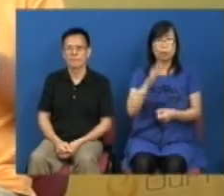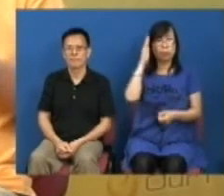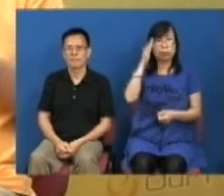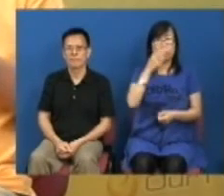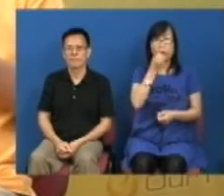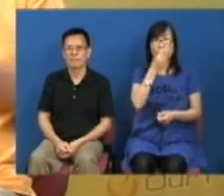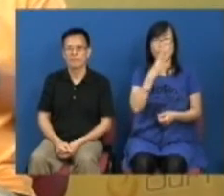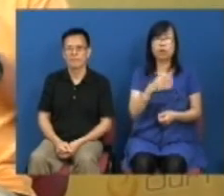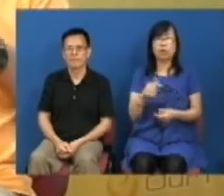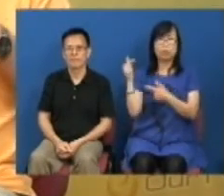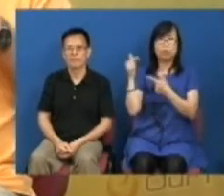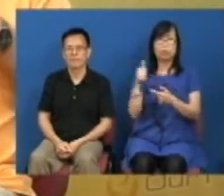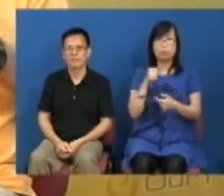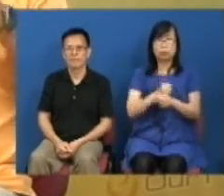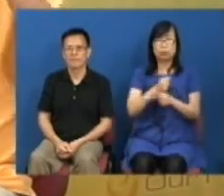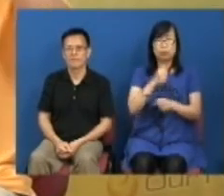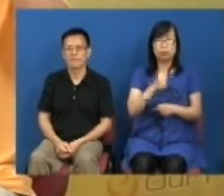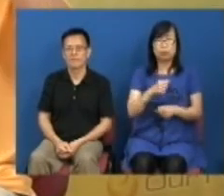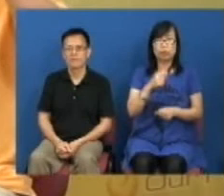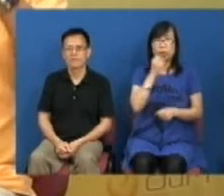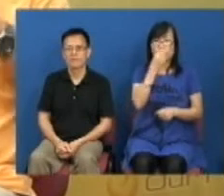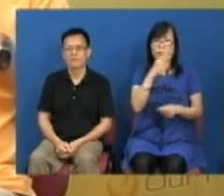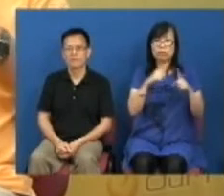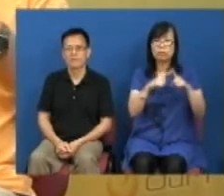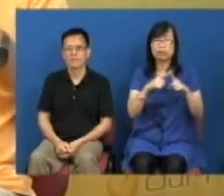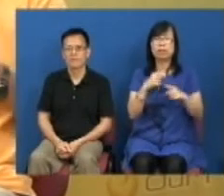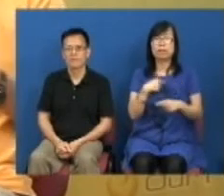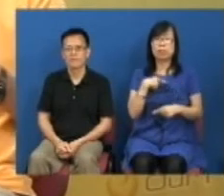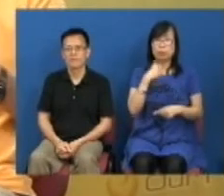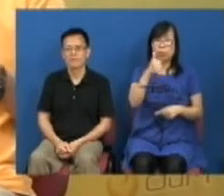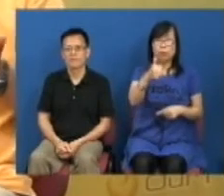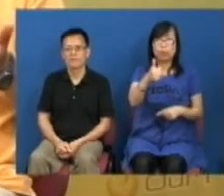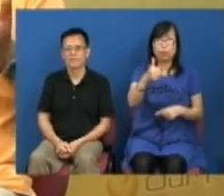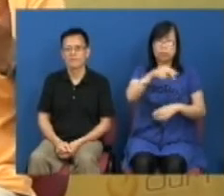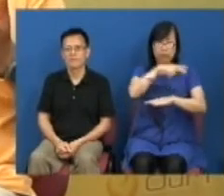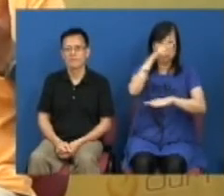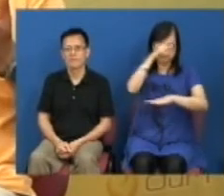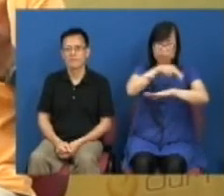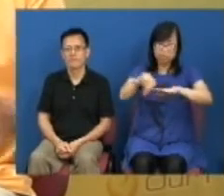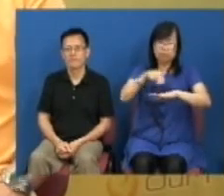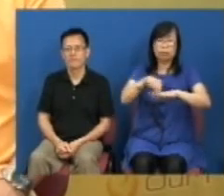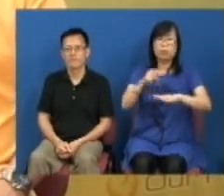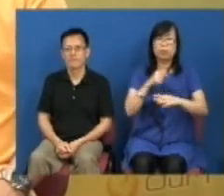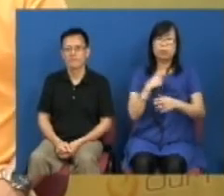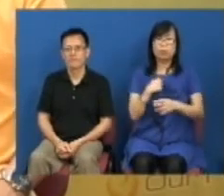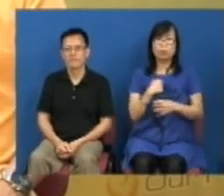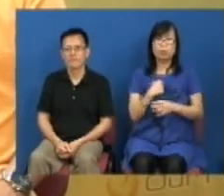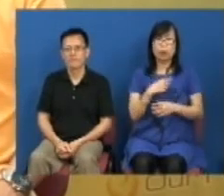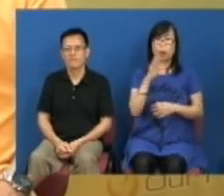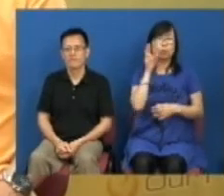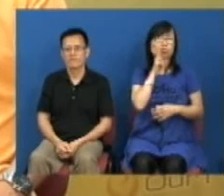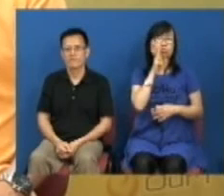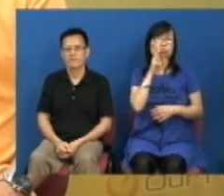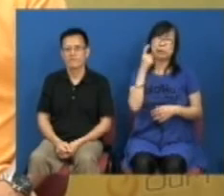应该这样去做我们就是香港人是值得有一个良好的制度能够对香港和纽约、